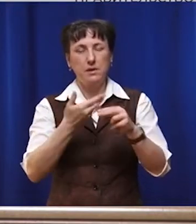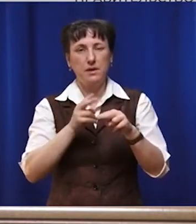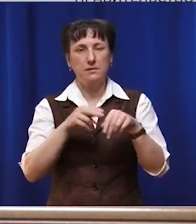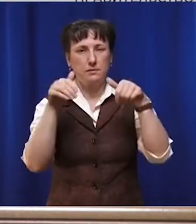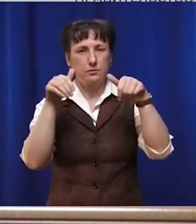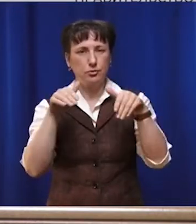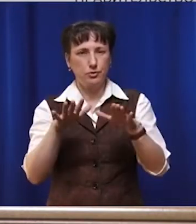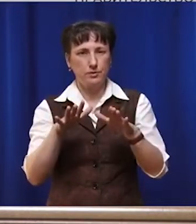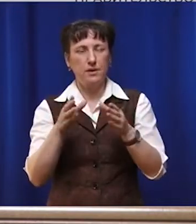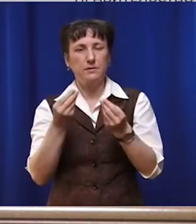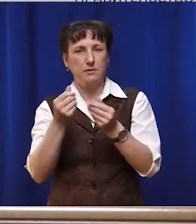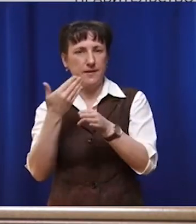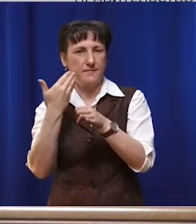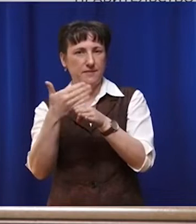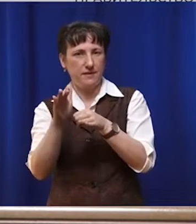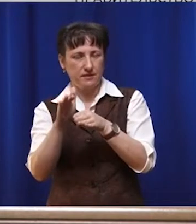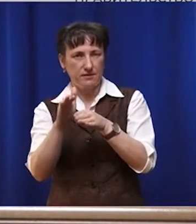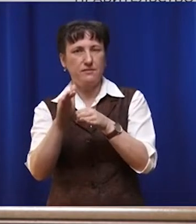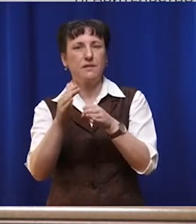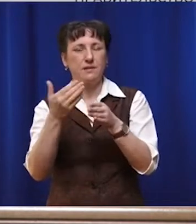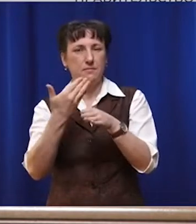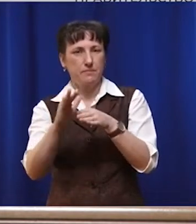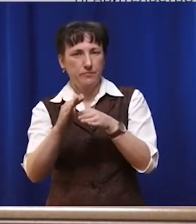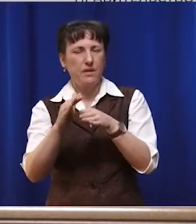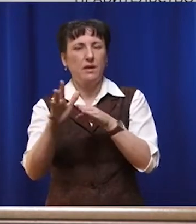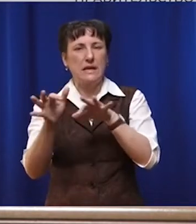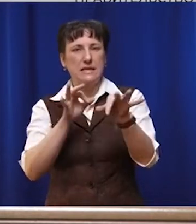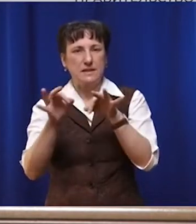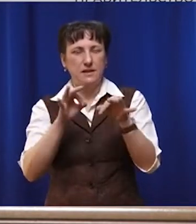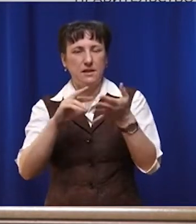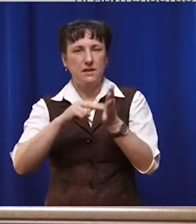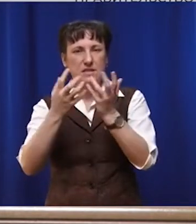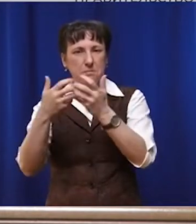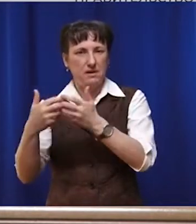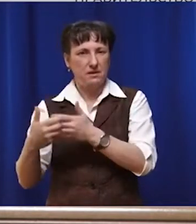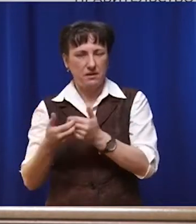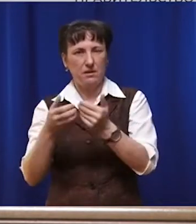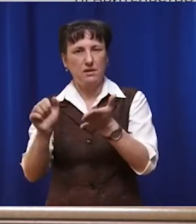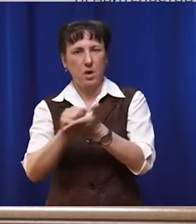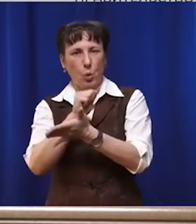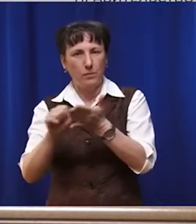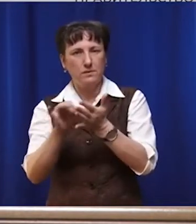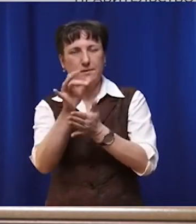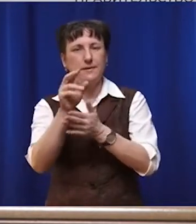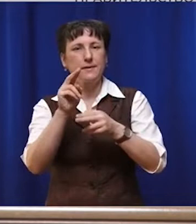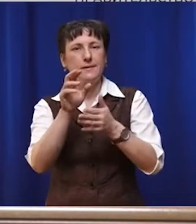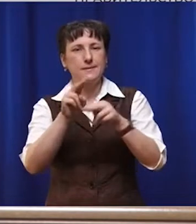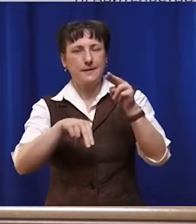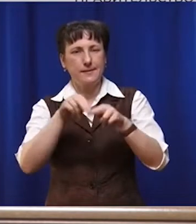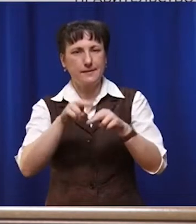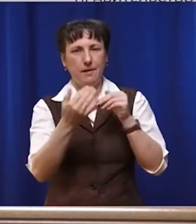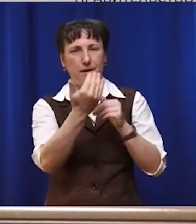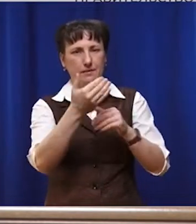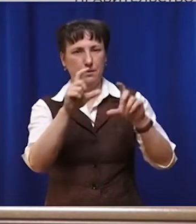выделены деньги и на разработку проектно смертной документации и сразу же на строительство этой школы школа будет